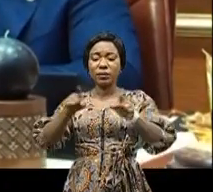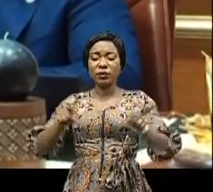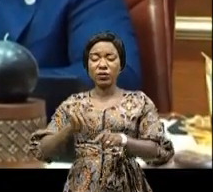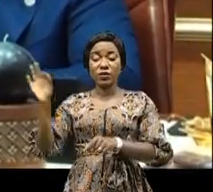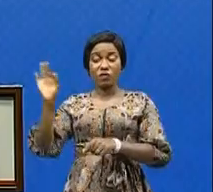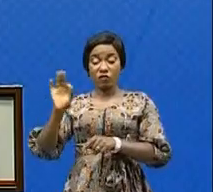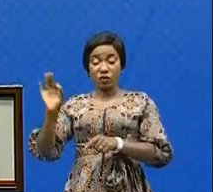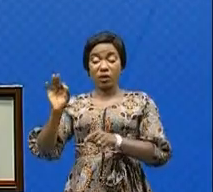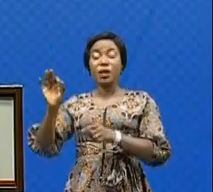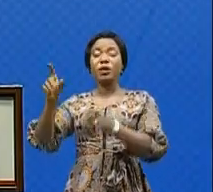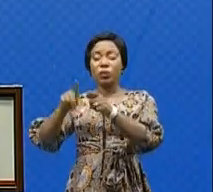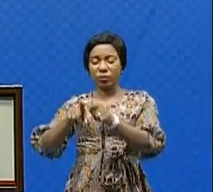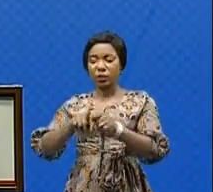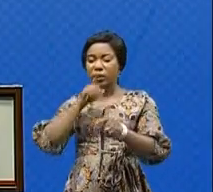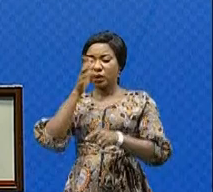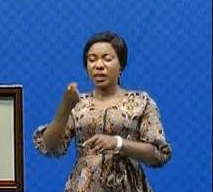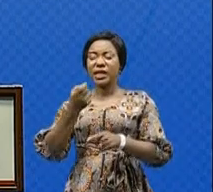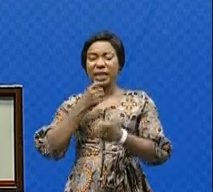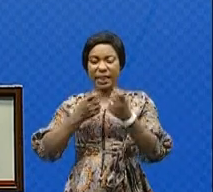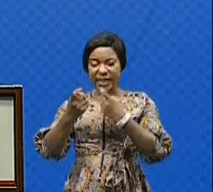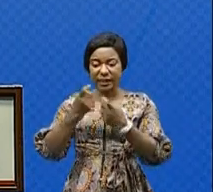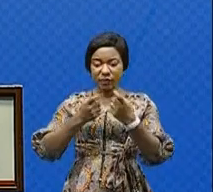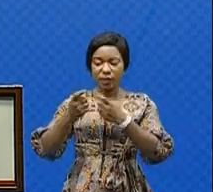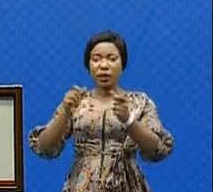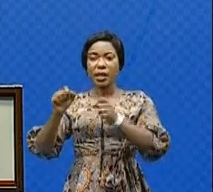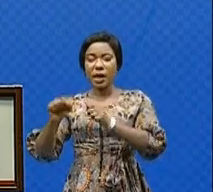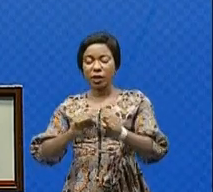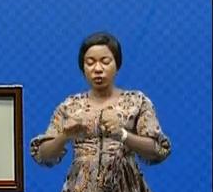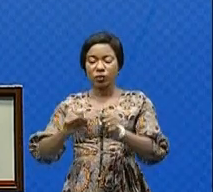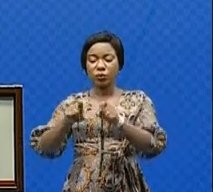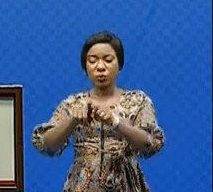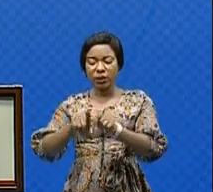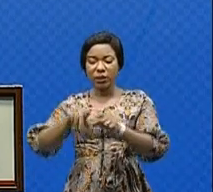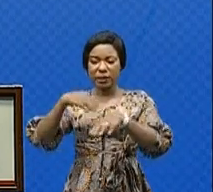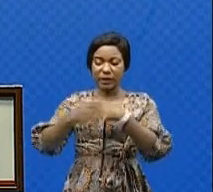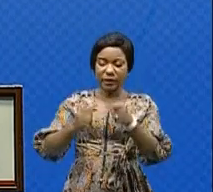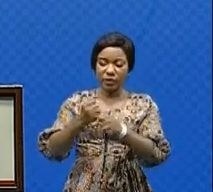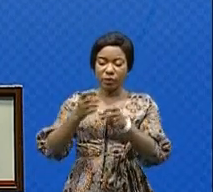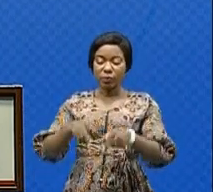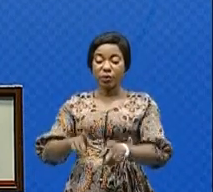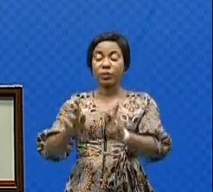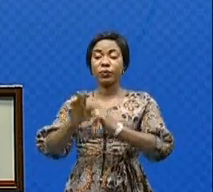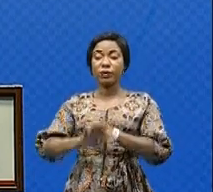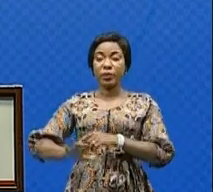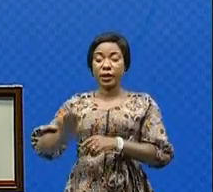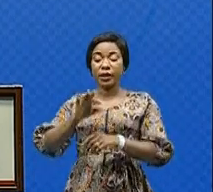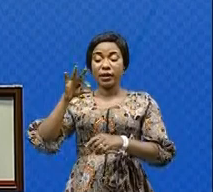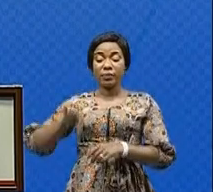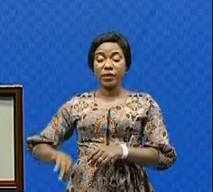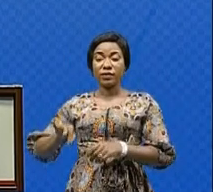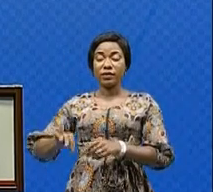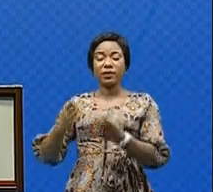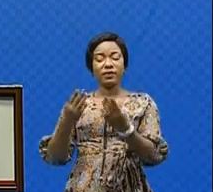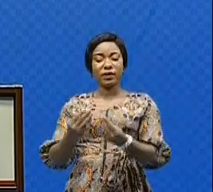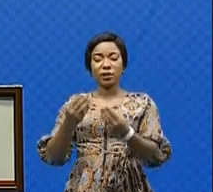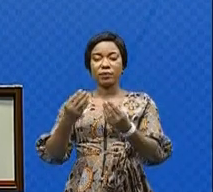à réboiser. Il a indiqué qu'une série d'actions devraient être menées en vue de permettre au pays de bénéficier plus